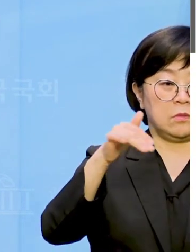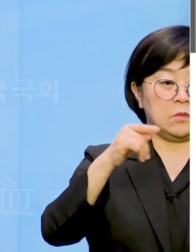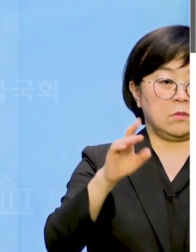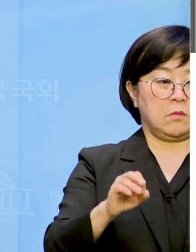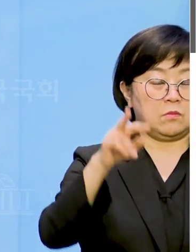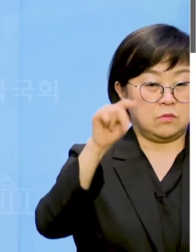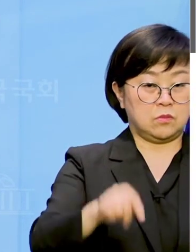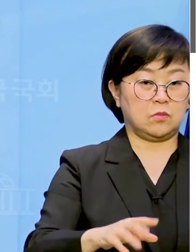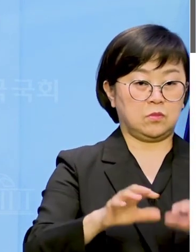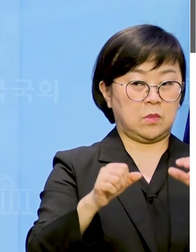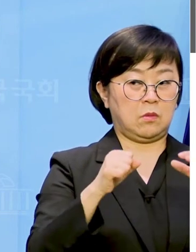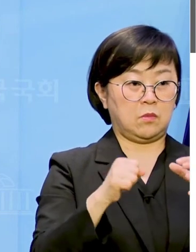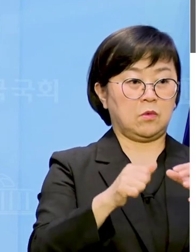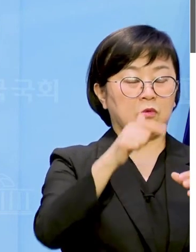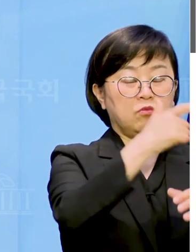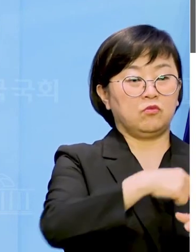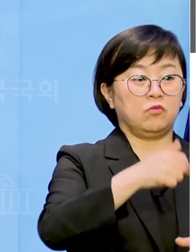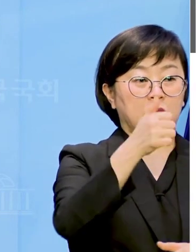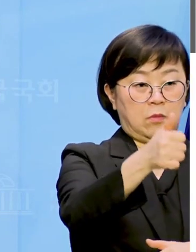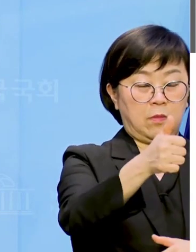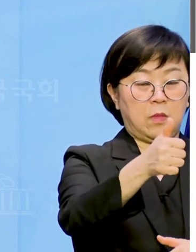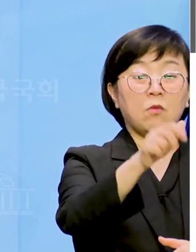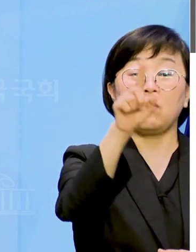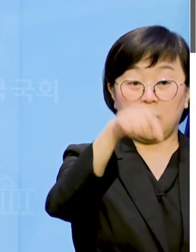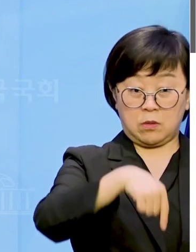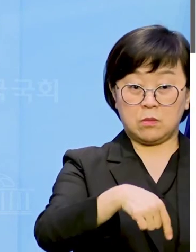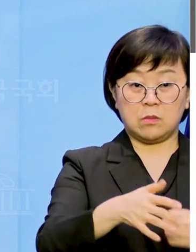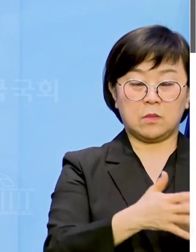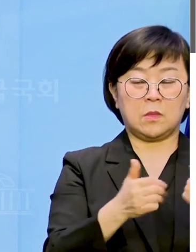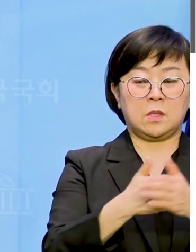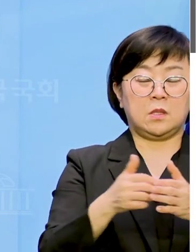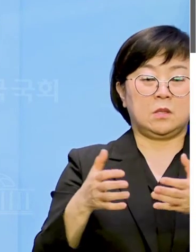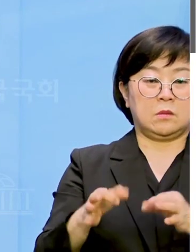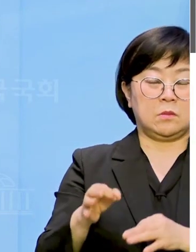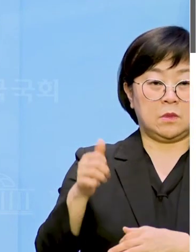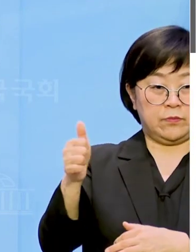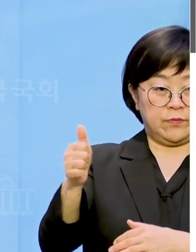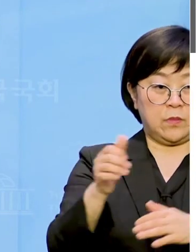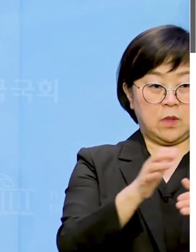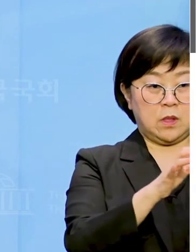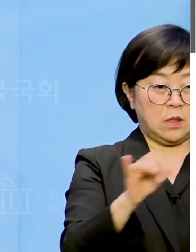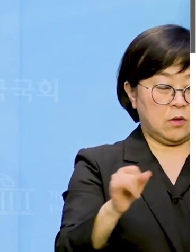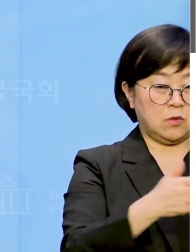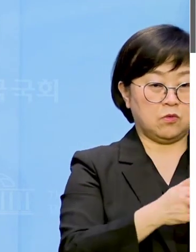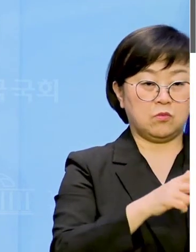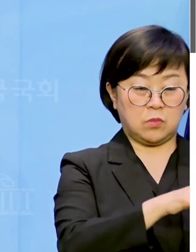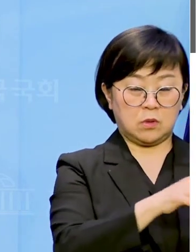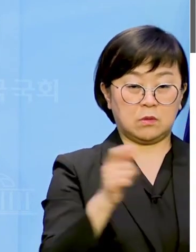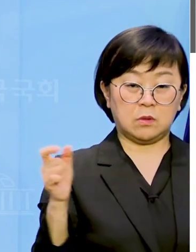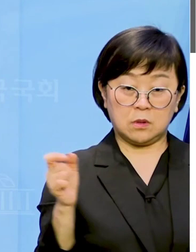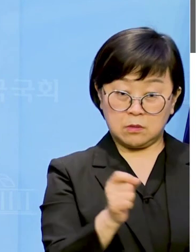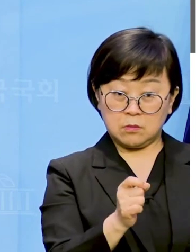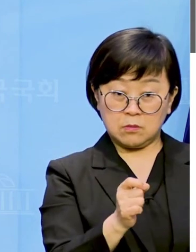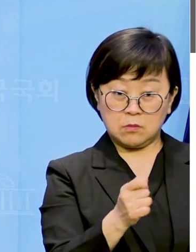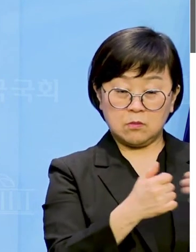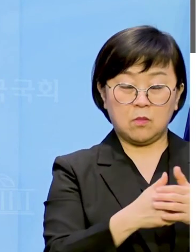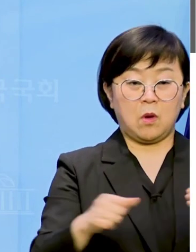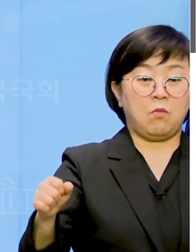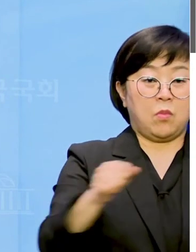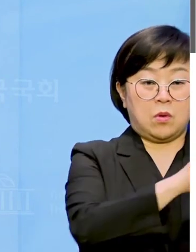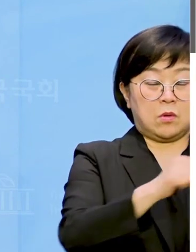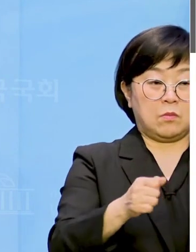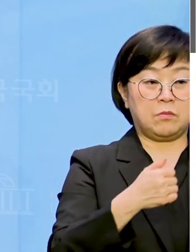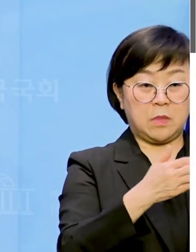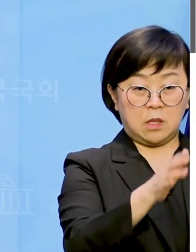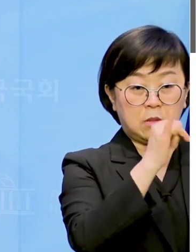씨와 국민의힘 구의원 한 명이 나타났고 김창수 씨는 이종혁 예비후보에게 다가와 폭행과